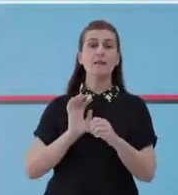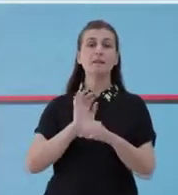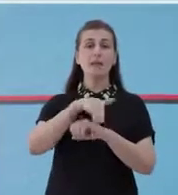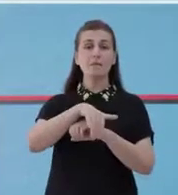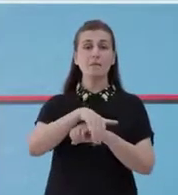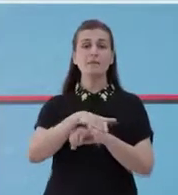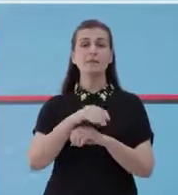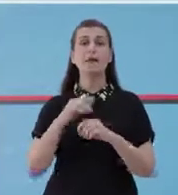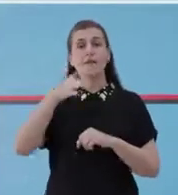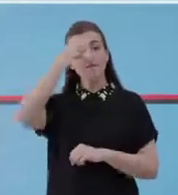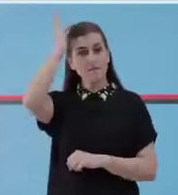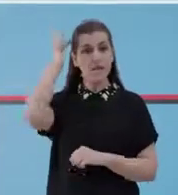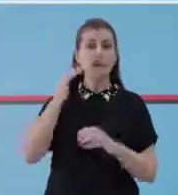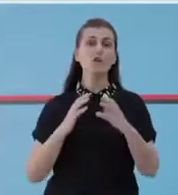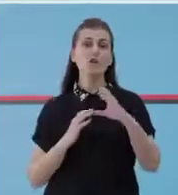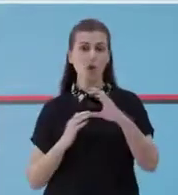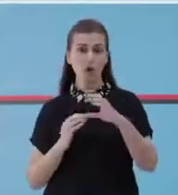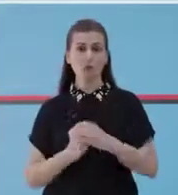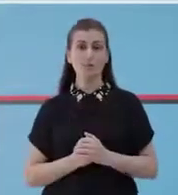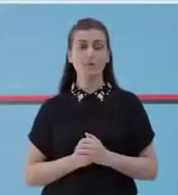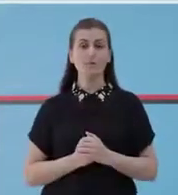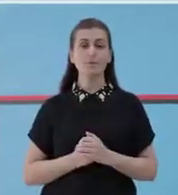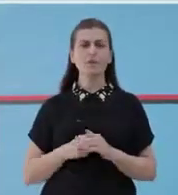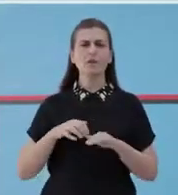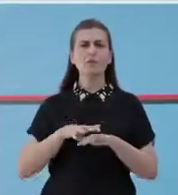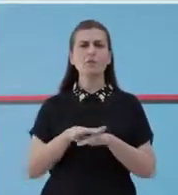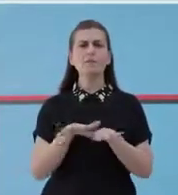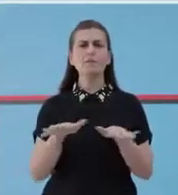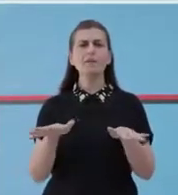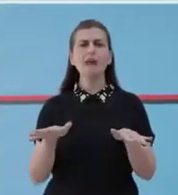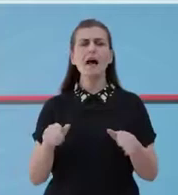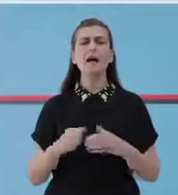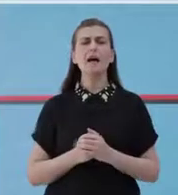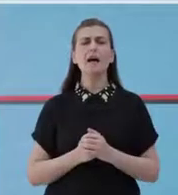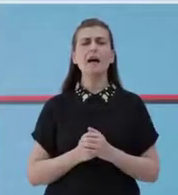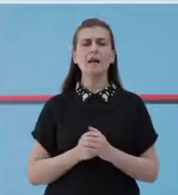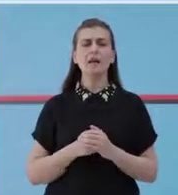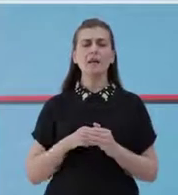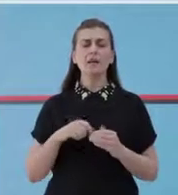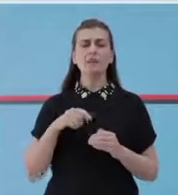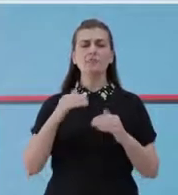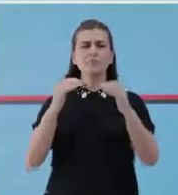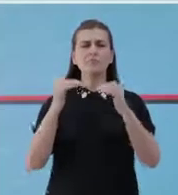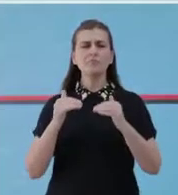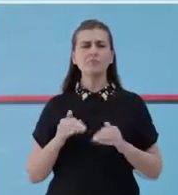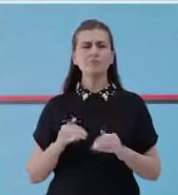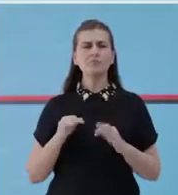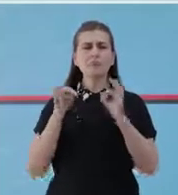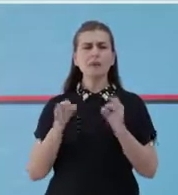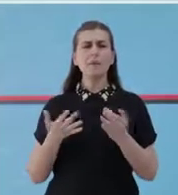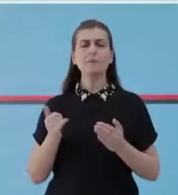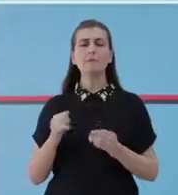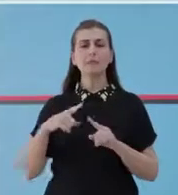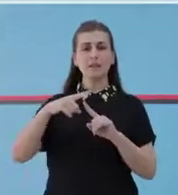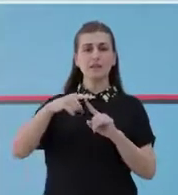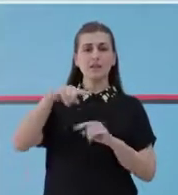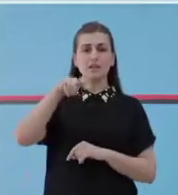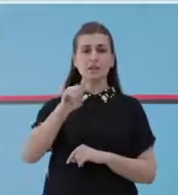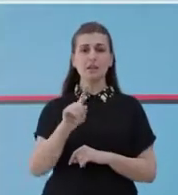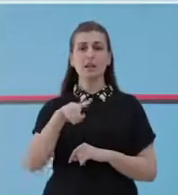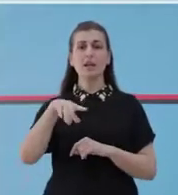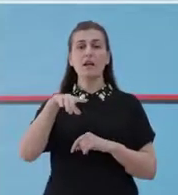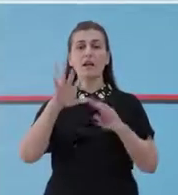raste dhe Shkoder 1 raste. Shpëndarja geografike e rasteve pozitive është si vionë. Tiran 1 një